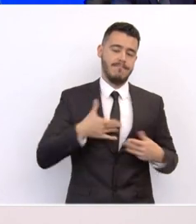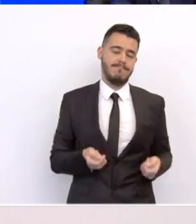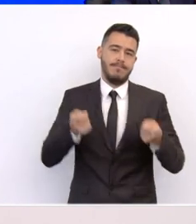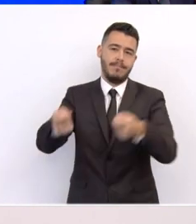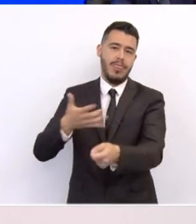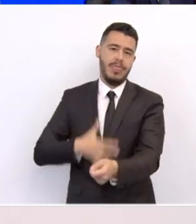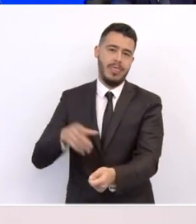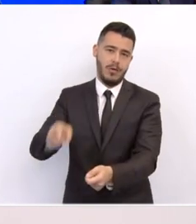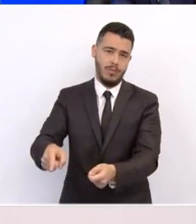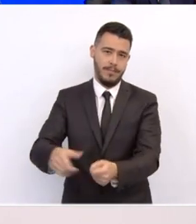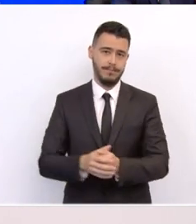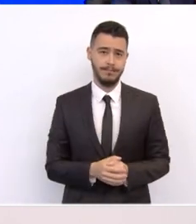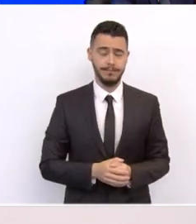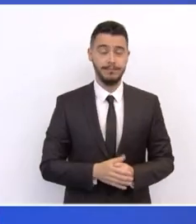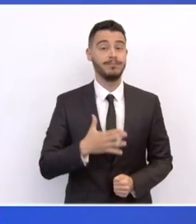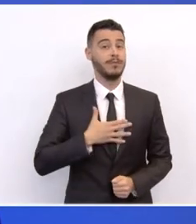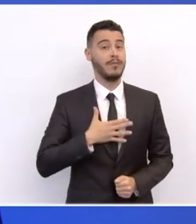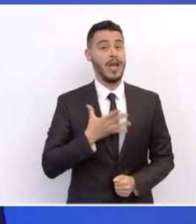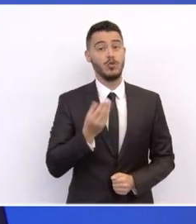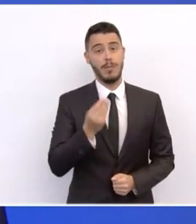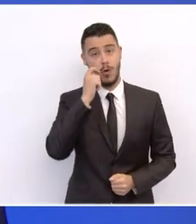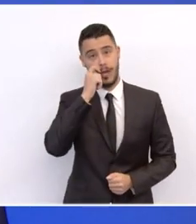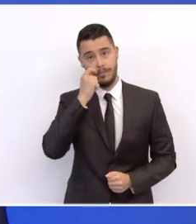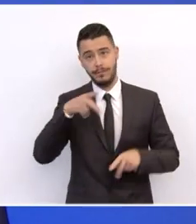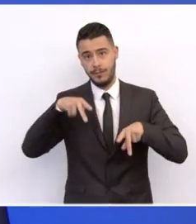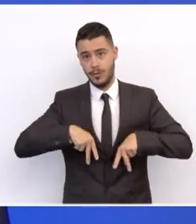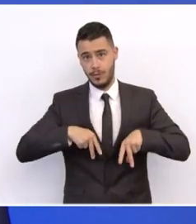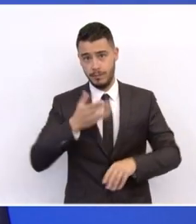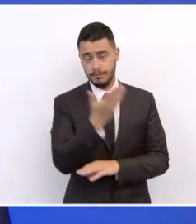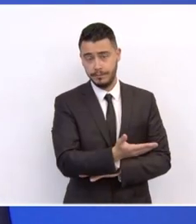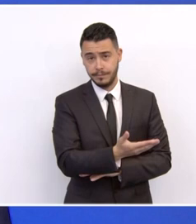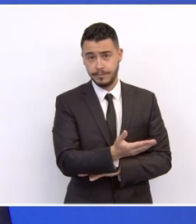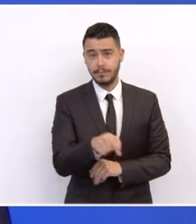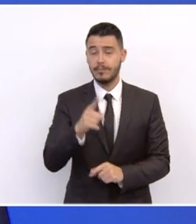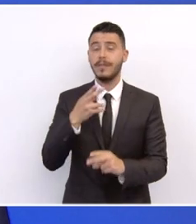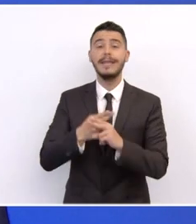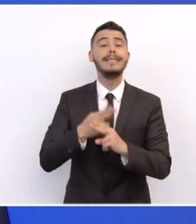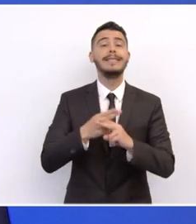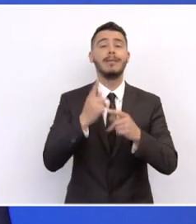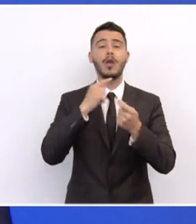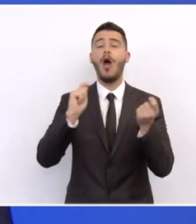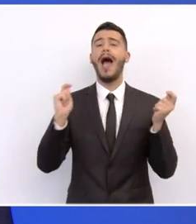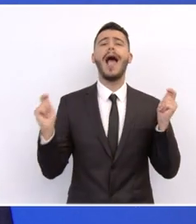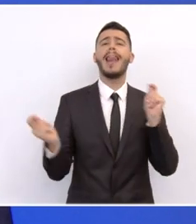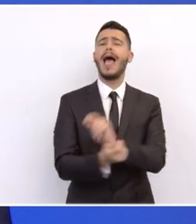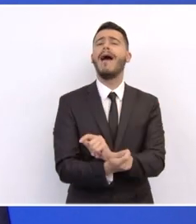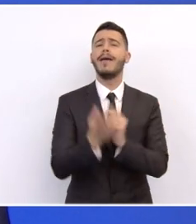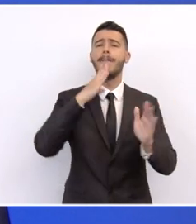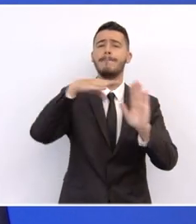Ευχαριστούμε πολύ, κύριε Σκέρτσο. Σημαντικό κομμάτι σε αυτήν την αλλαγή του οικονομικού υποδείγματος